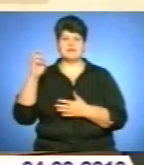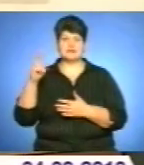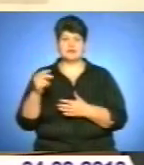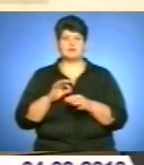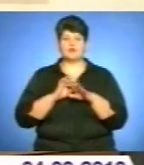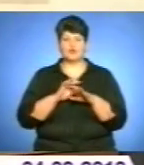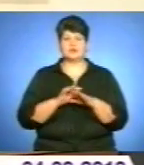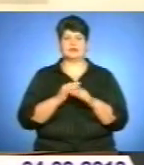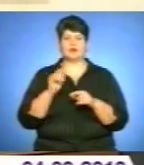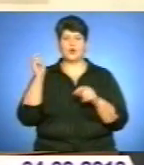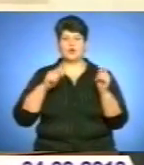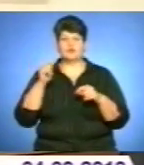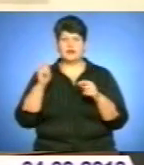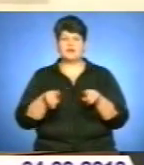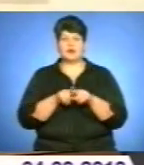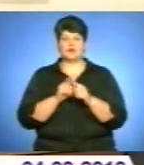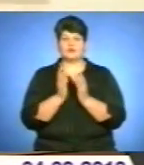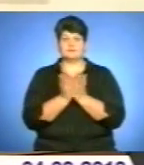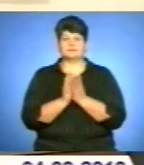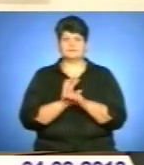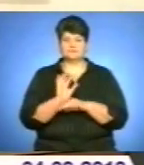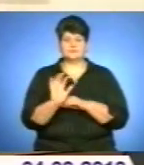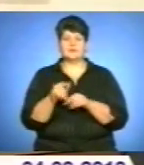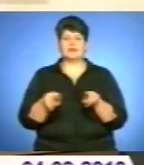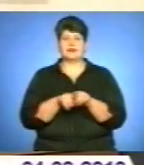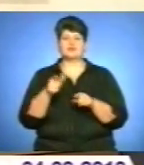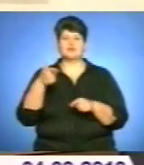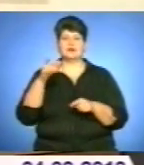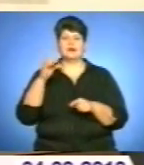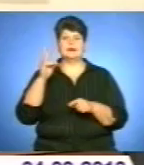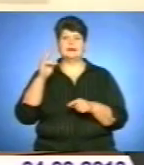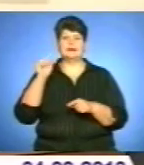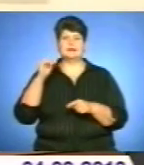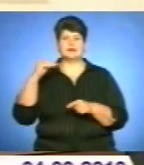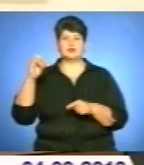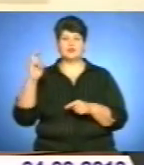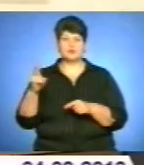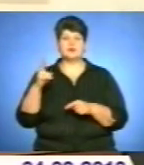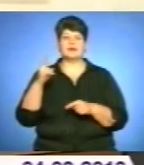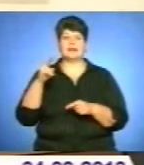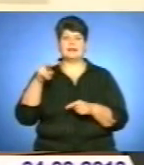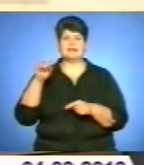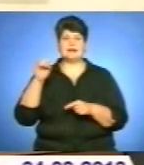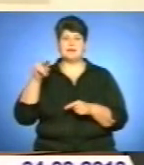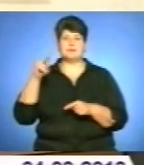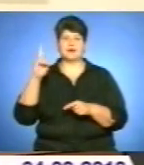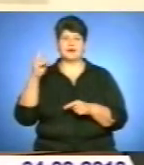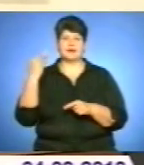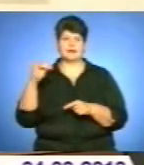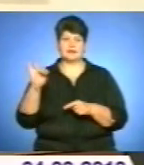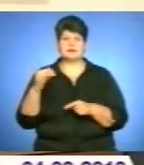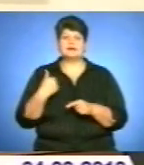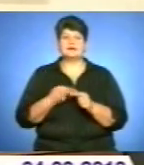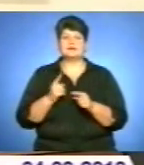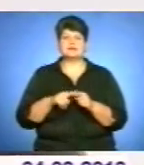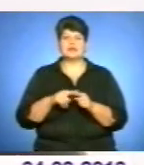проводили з виходом наукових збірників. Також Володимир Гнатюк і Богдан Лепкій. Це чотири імені, які я їх